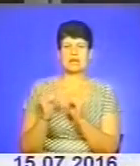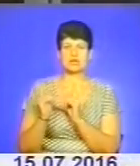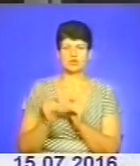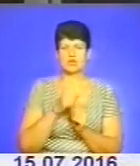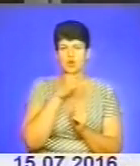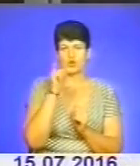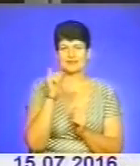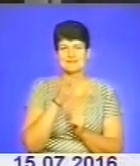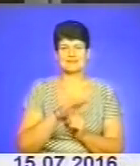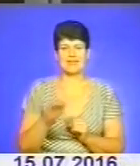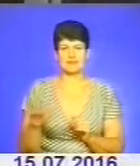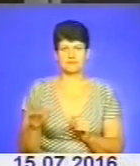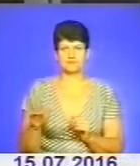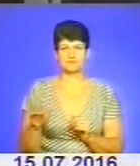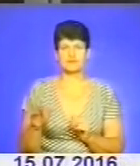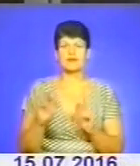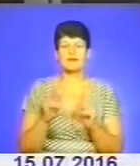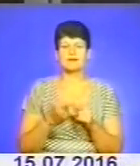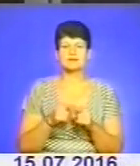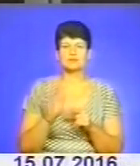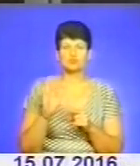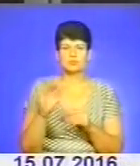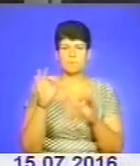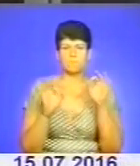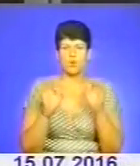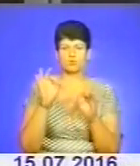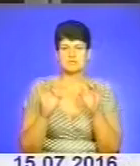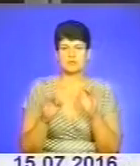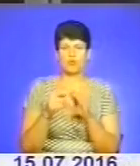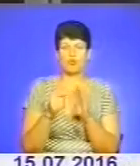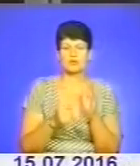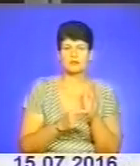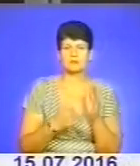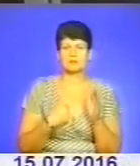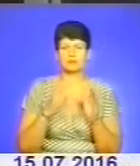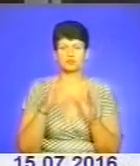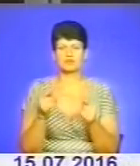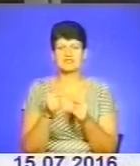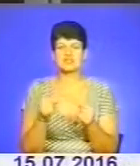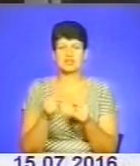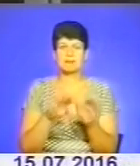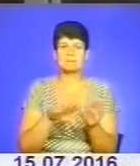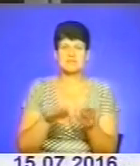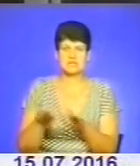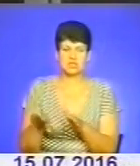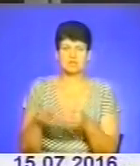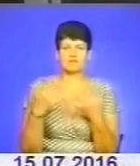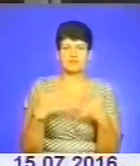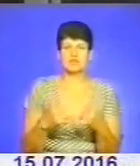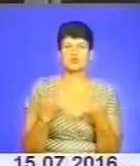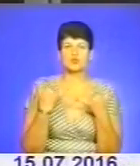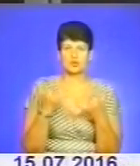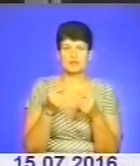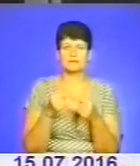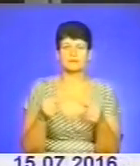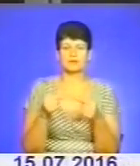дорослих і дітей. Як це буде пропорційно поділено, це вже ми будемо визначати пізніше. І вже сьогодні у нас чітко